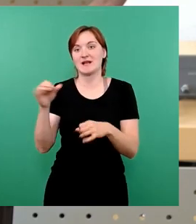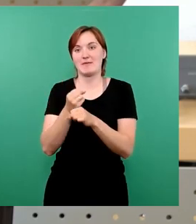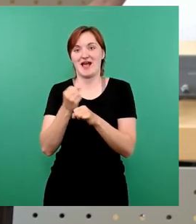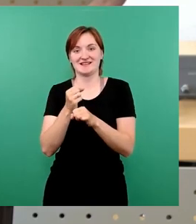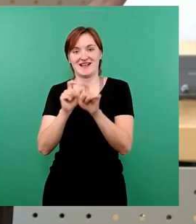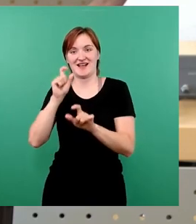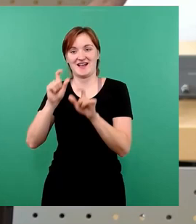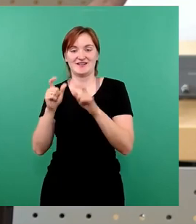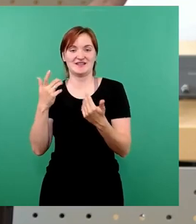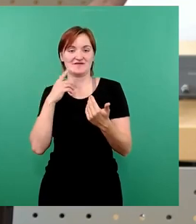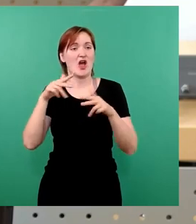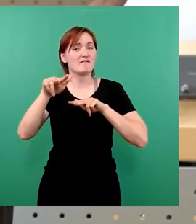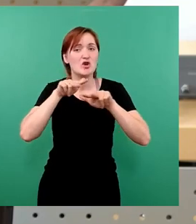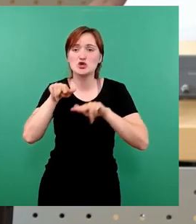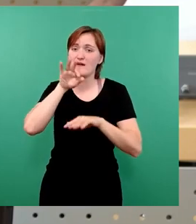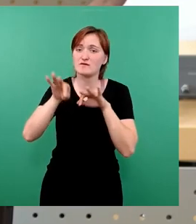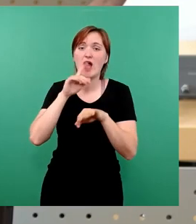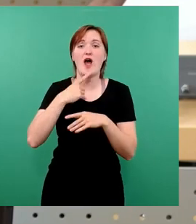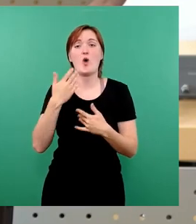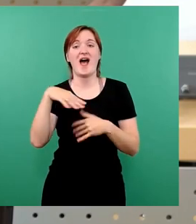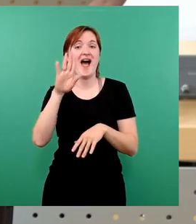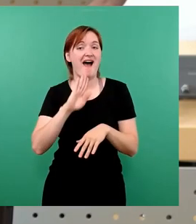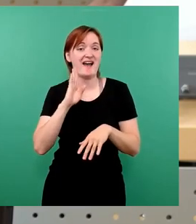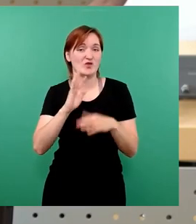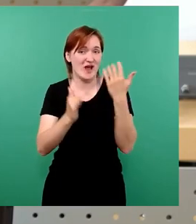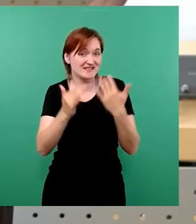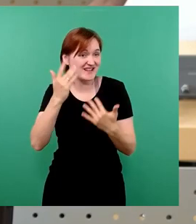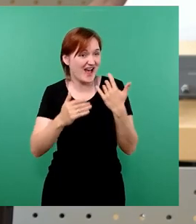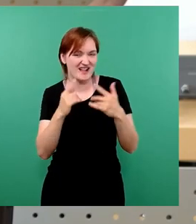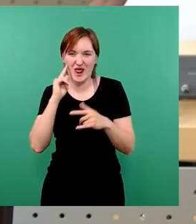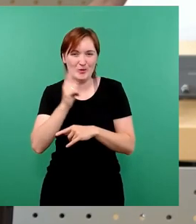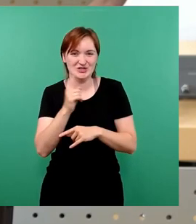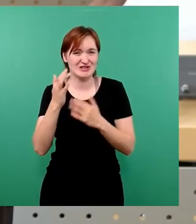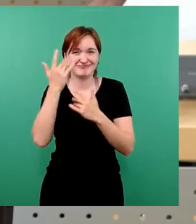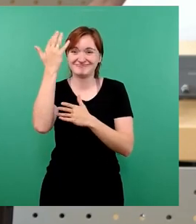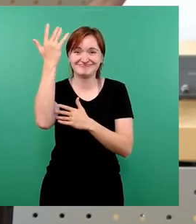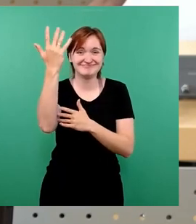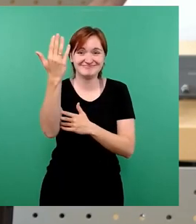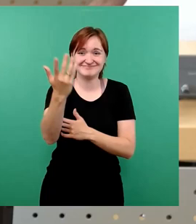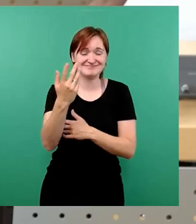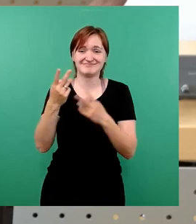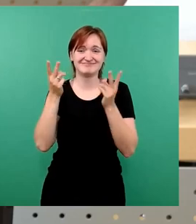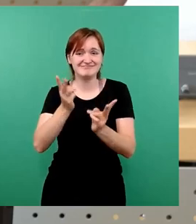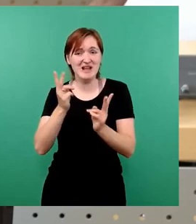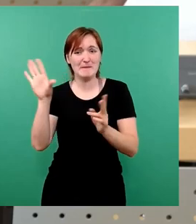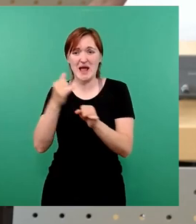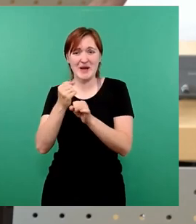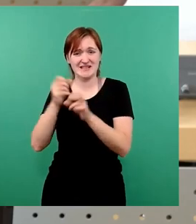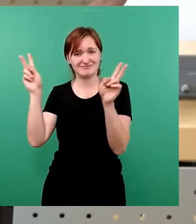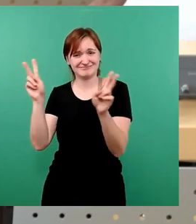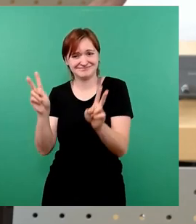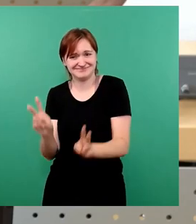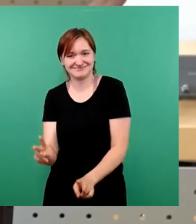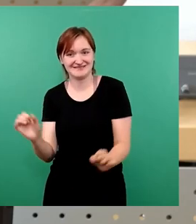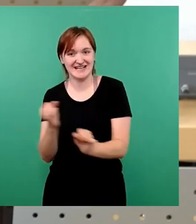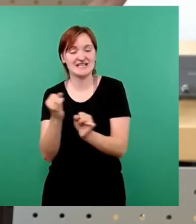sowohl was die Wirtschaft als auch die Einwohnerzahl angeht, glaube ich nicht, dass wir in ganz großem Maße reduzieren können. Aber im Verhältnis natürlich zur Wirtschaftskraft kann da